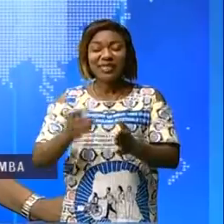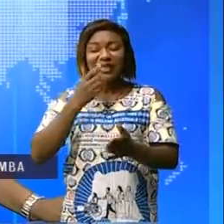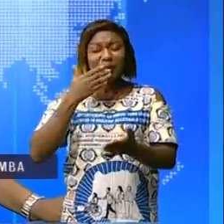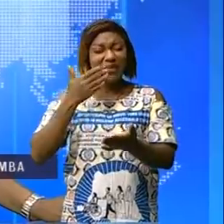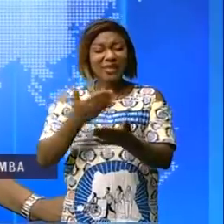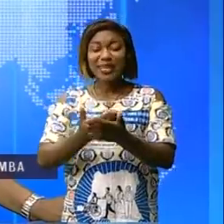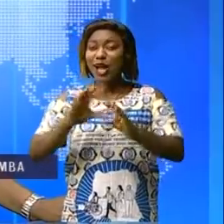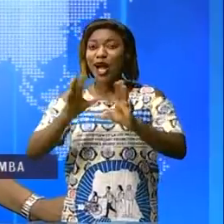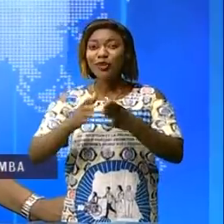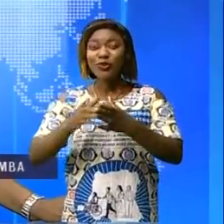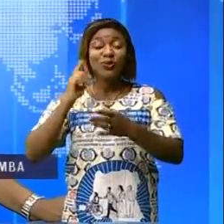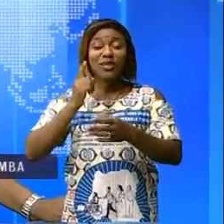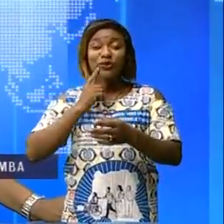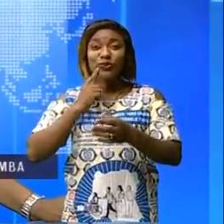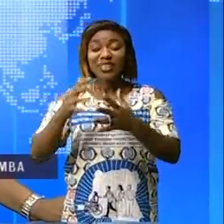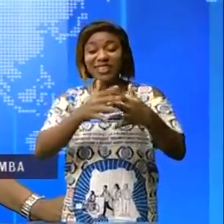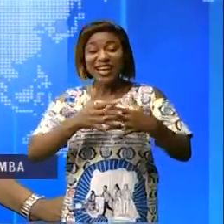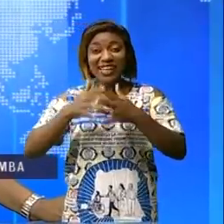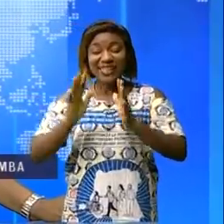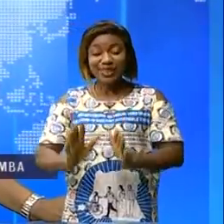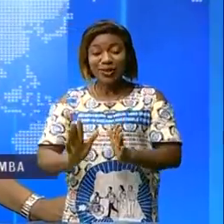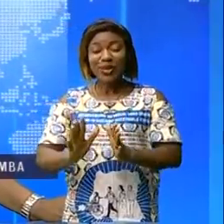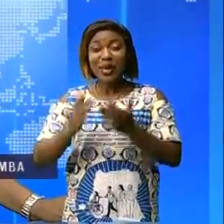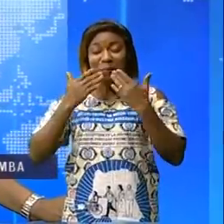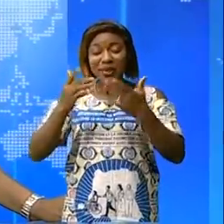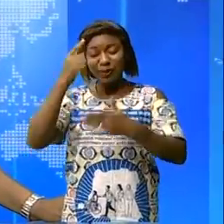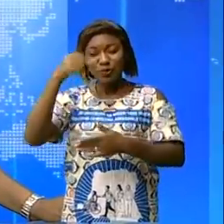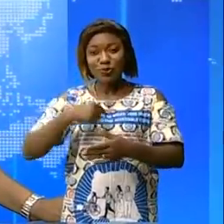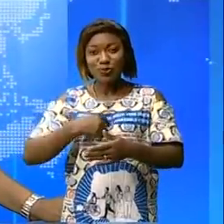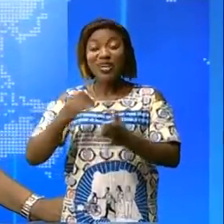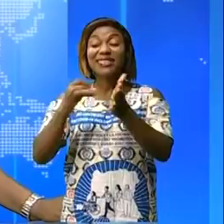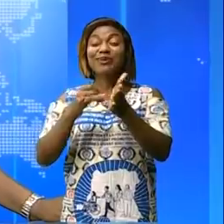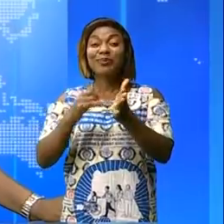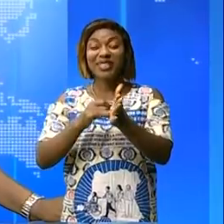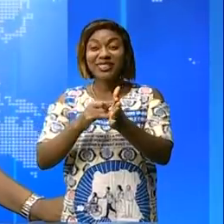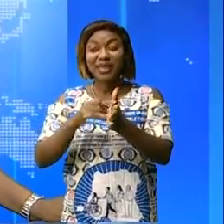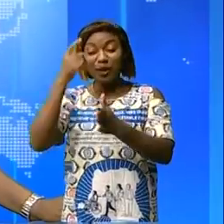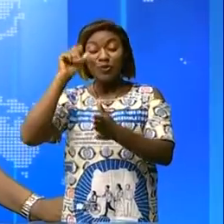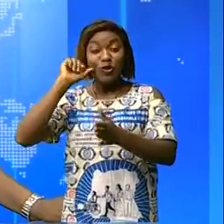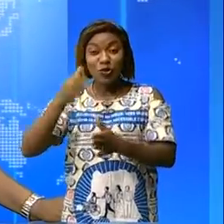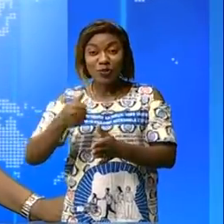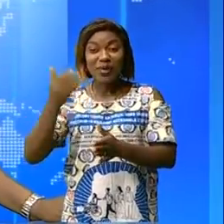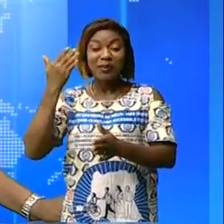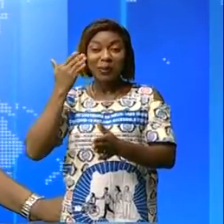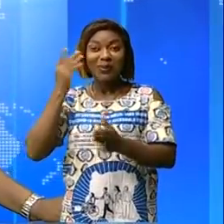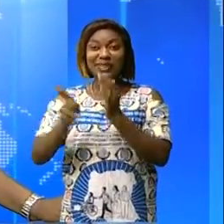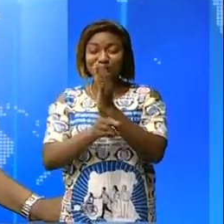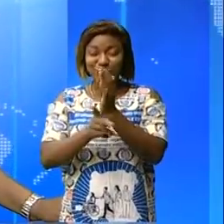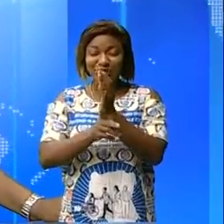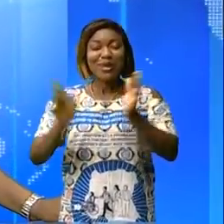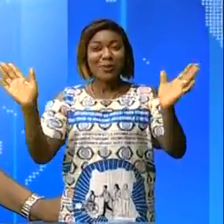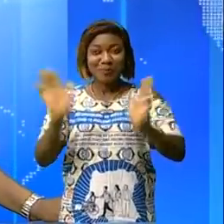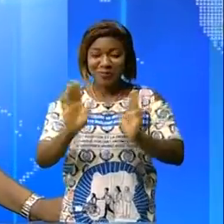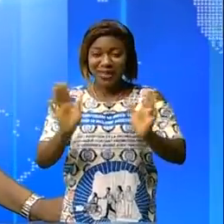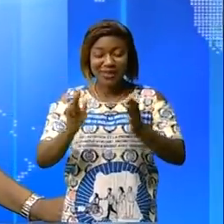messieurs merci de nous avoir suivis retrouvez à 20h Françoise Boué-Labouacchi pour la grande édition du journal moi je vous